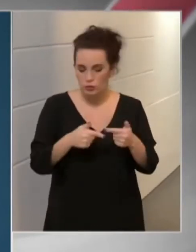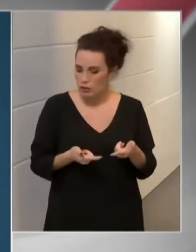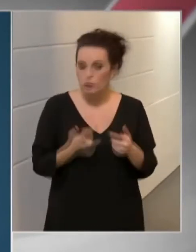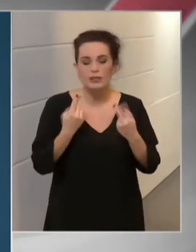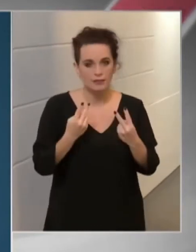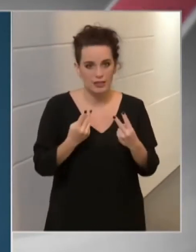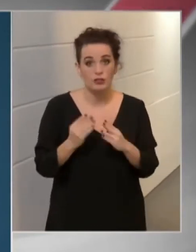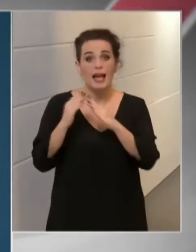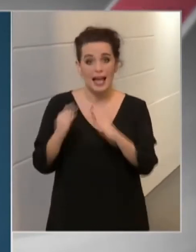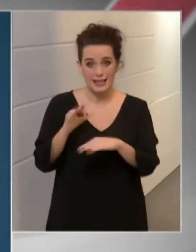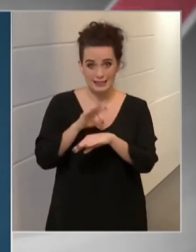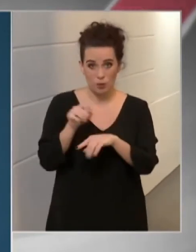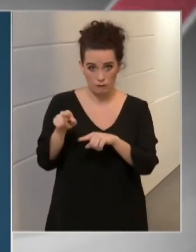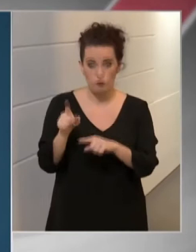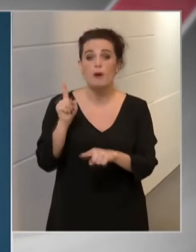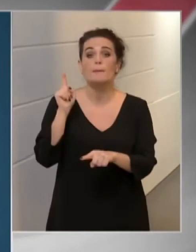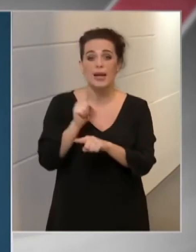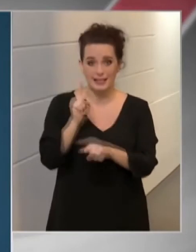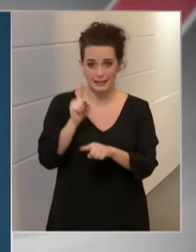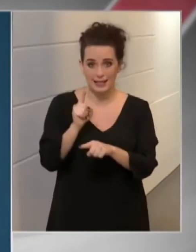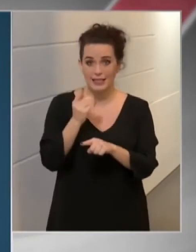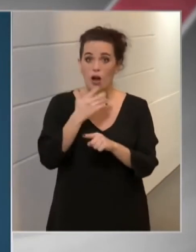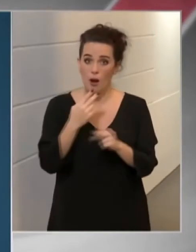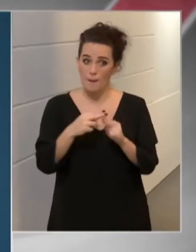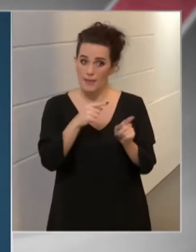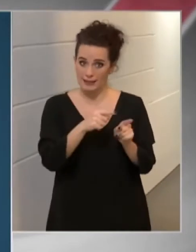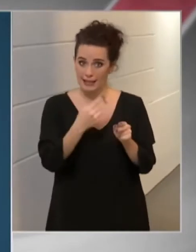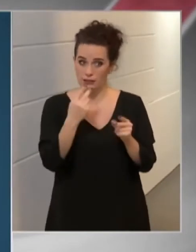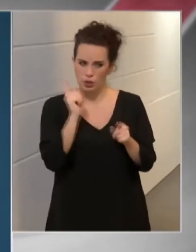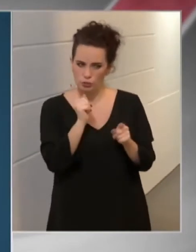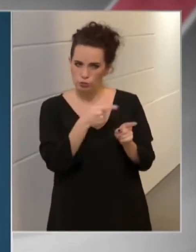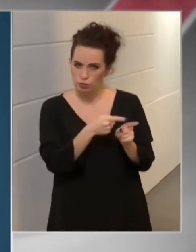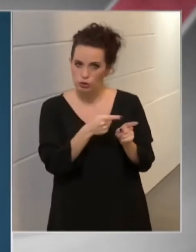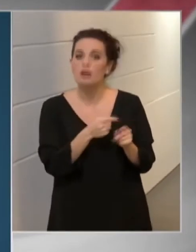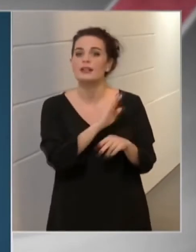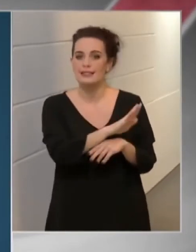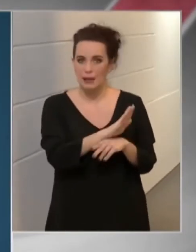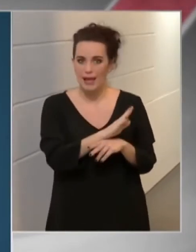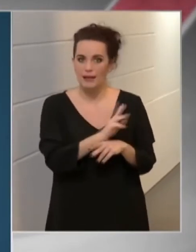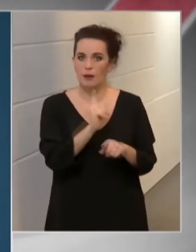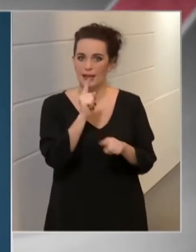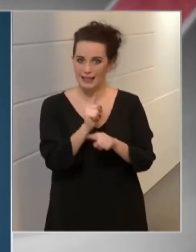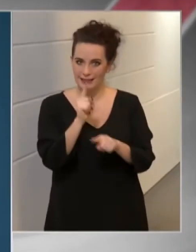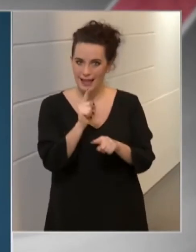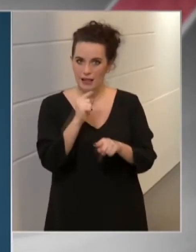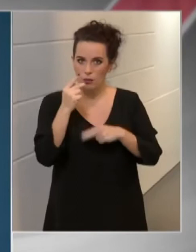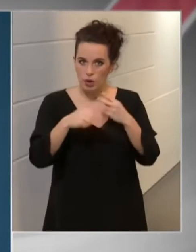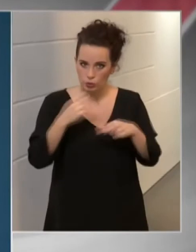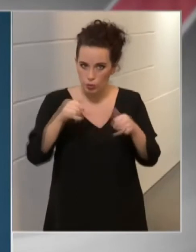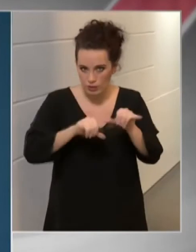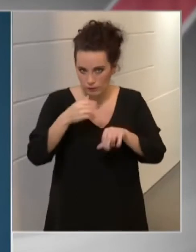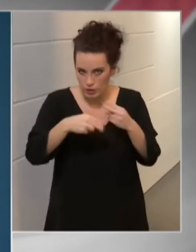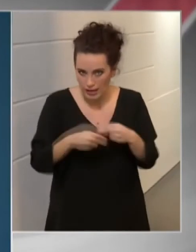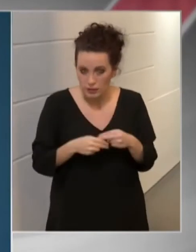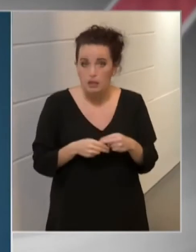házi orvos rendeli meg a gyanús betege részére a laboratóriumi vizsgálatot, amelyet az